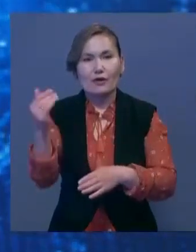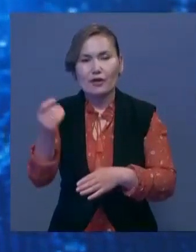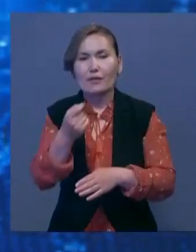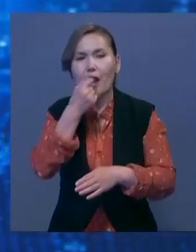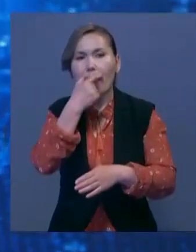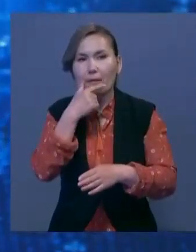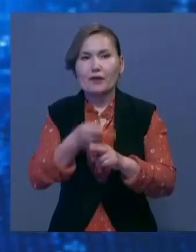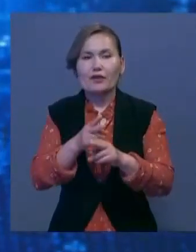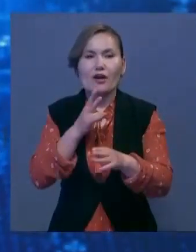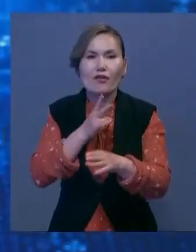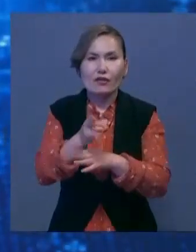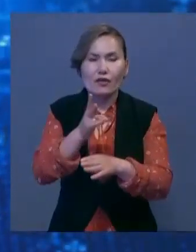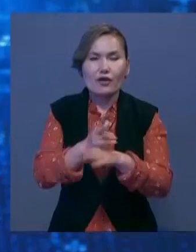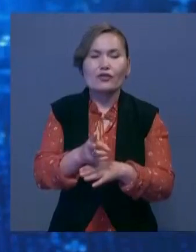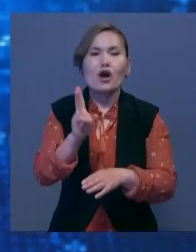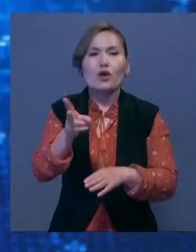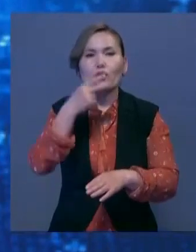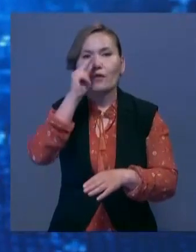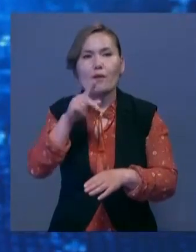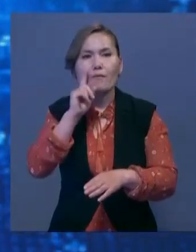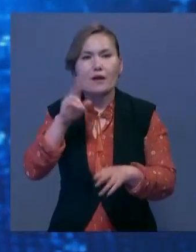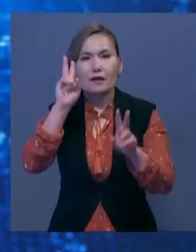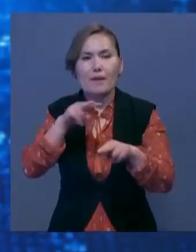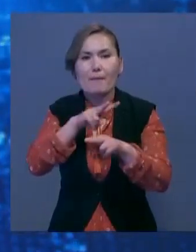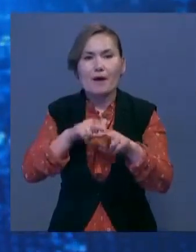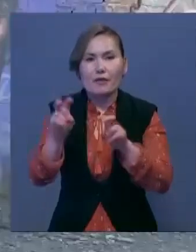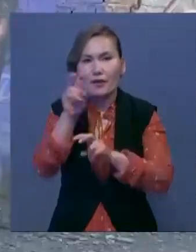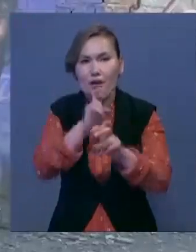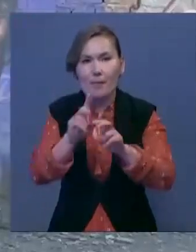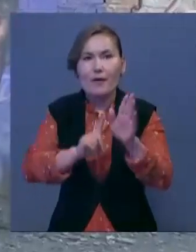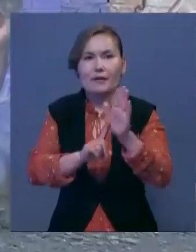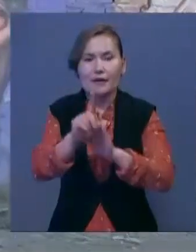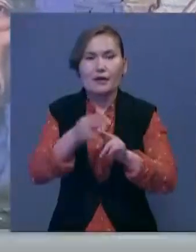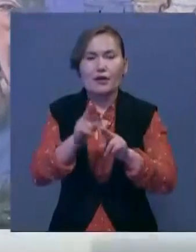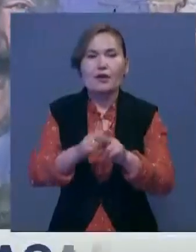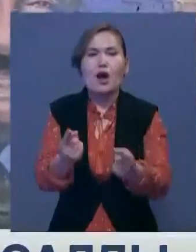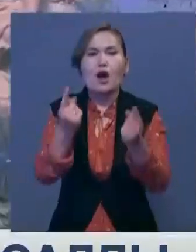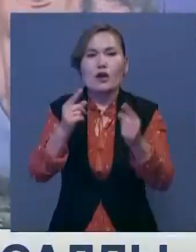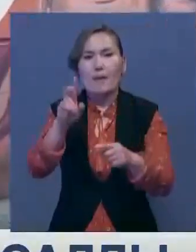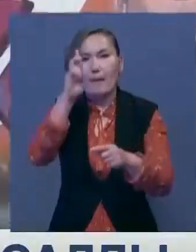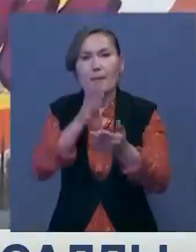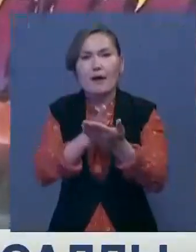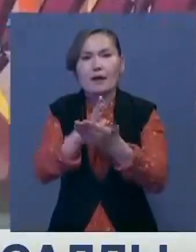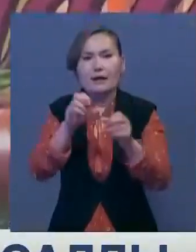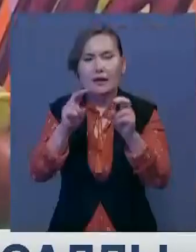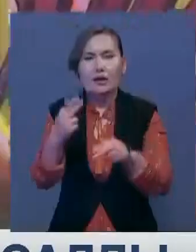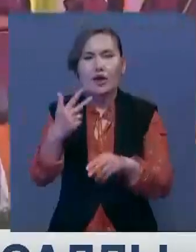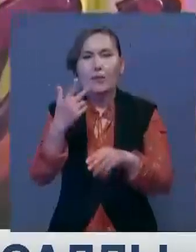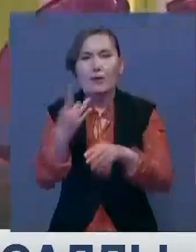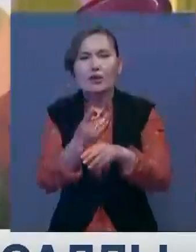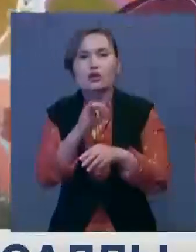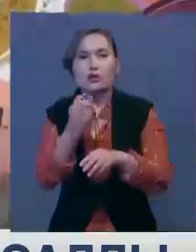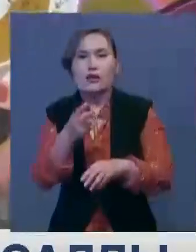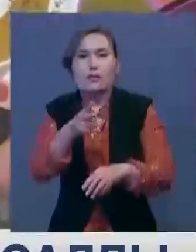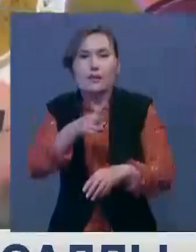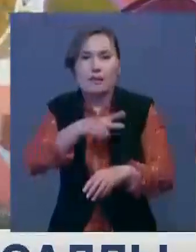салып, әруағын қорлағандардың кімекені әзір белгісіз полиция үздев шараларын бастады. Аса көрнекті мемлекет және қоғам қайраткері, үш